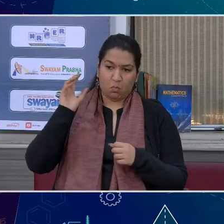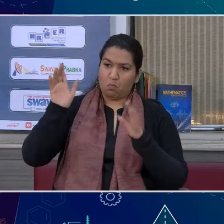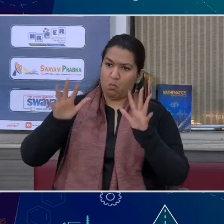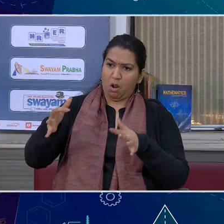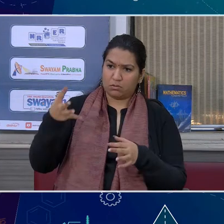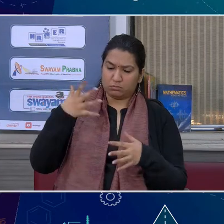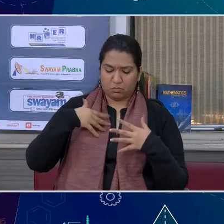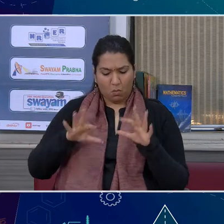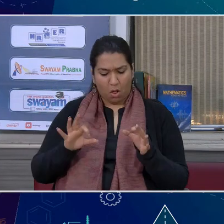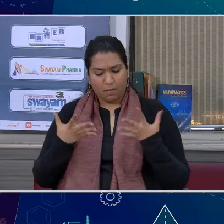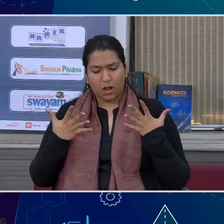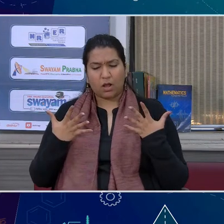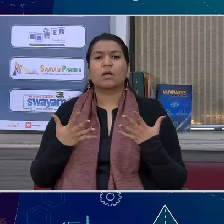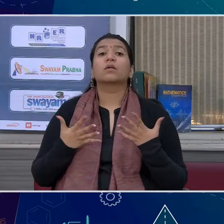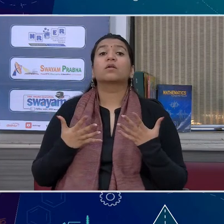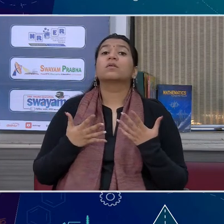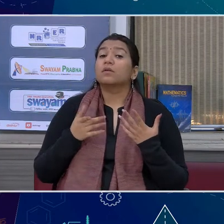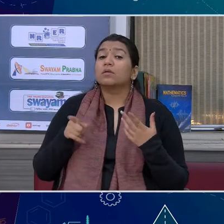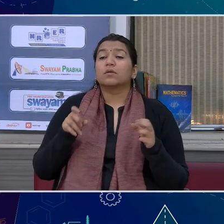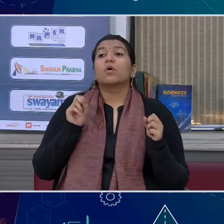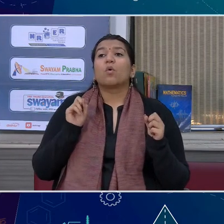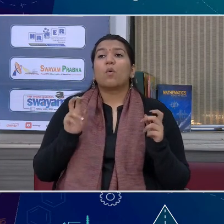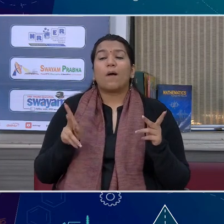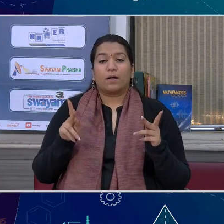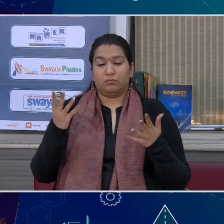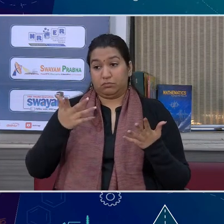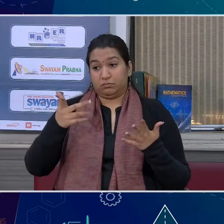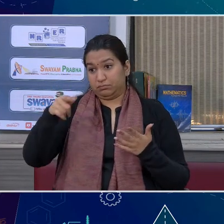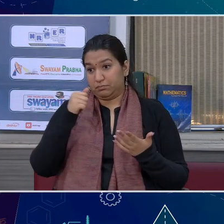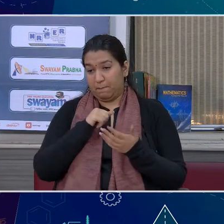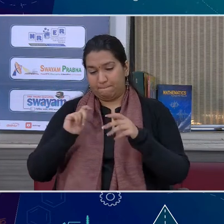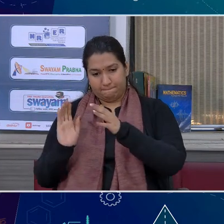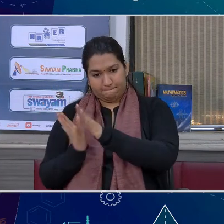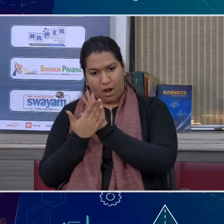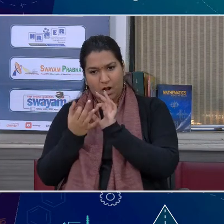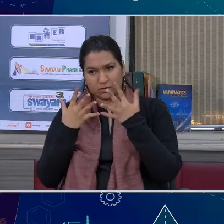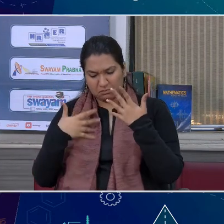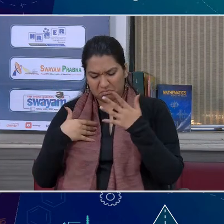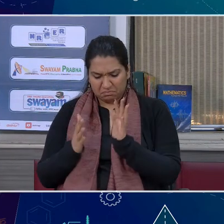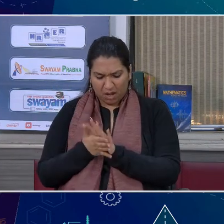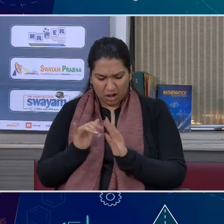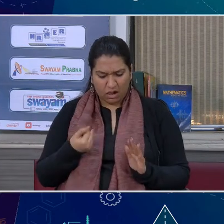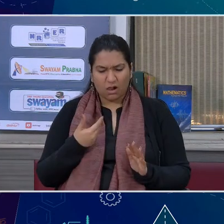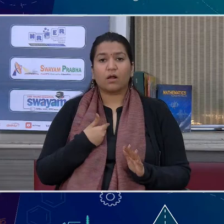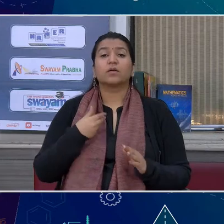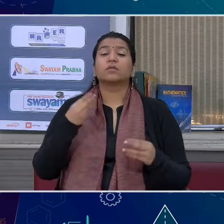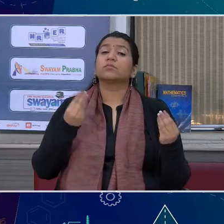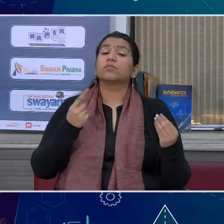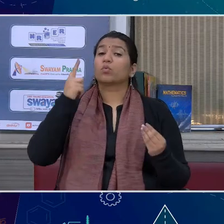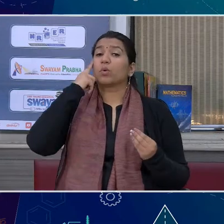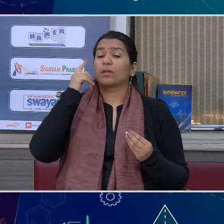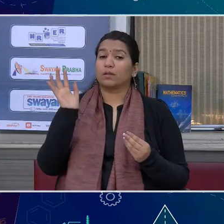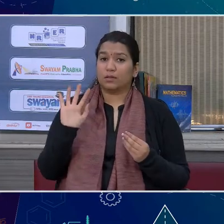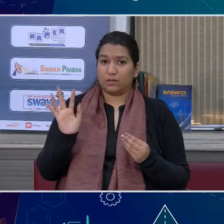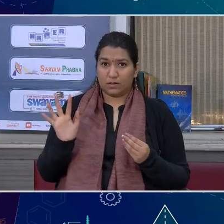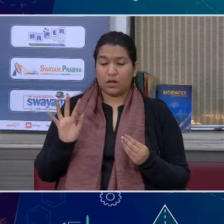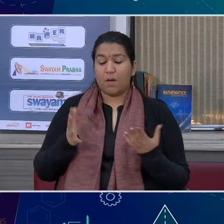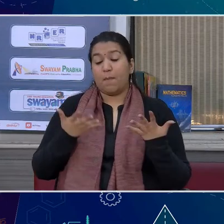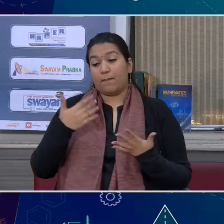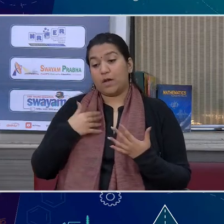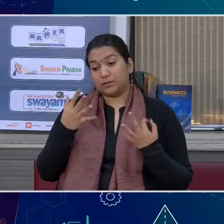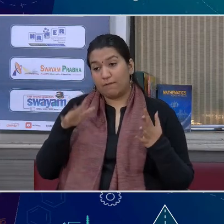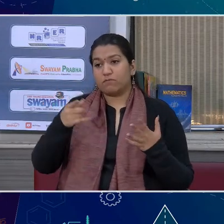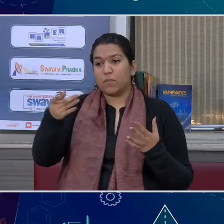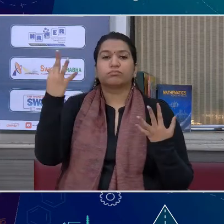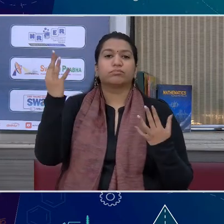हैं मुझे बॉलिंग करने नहीं आती जो विशिष्टा मेरे में वह शायद उस बच्चे में नहीं